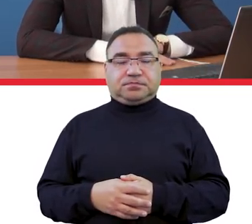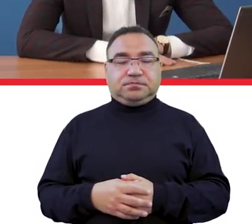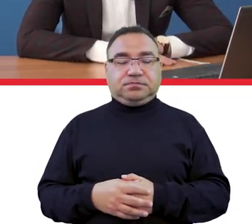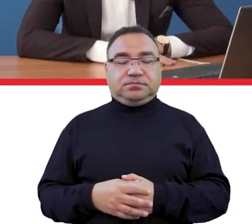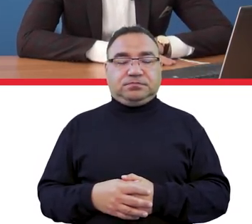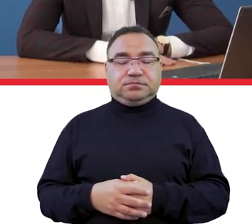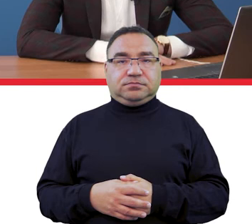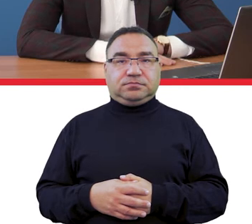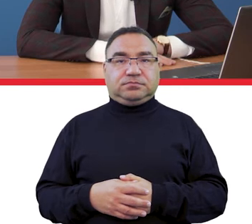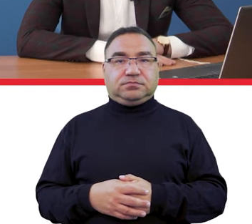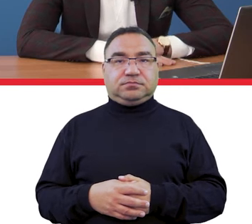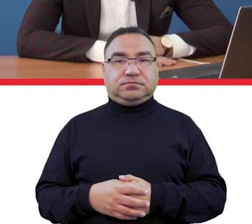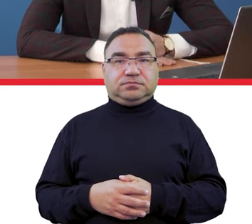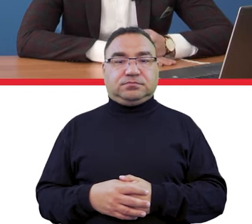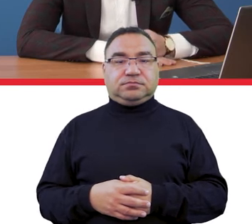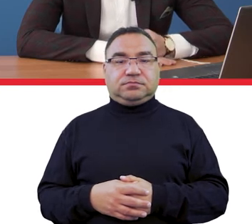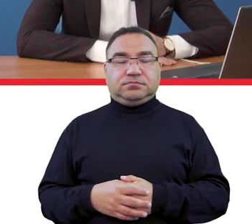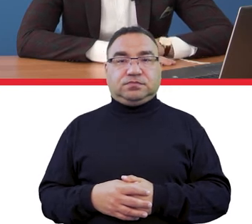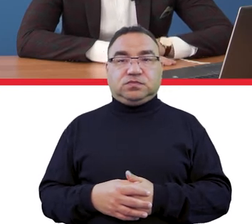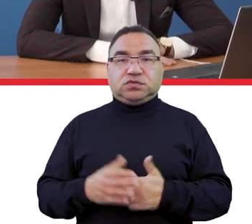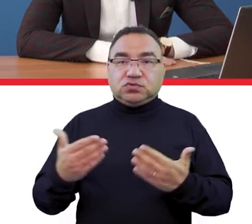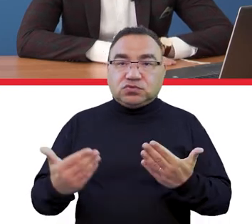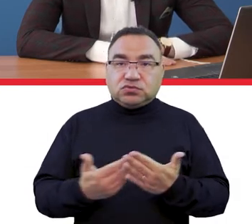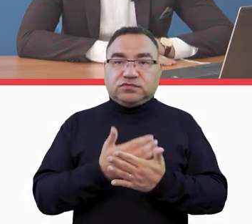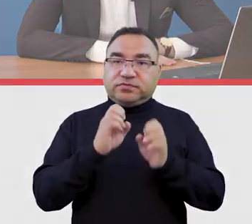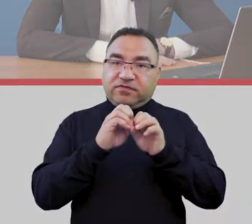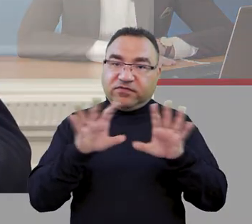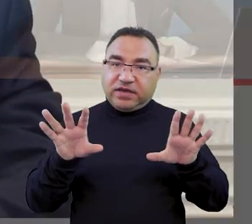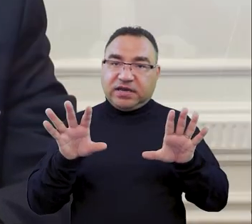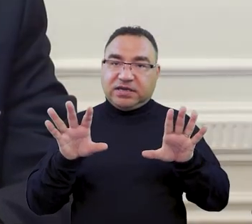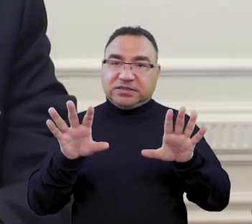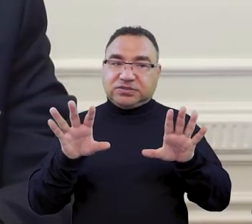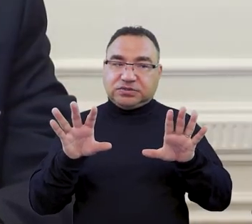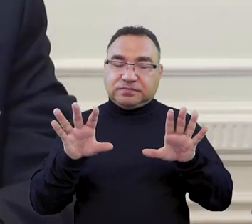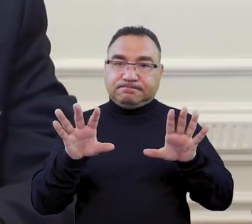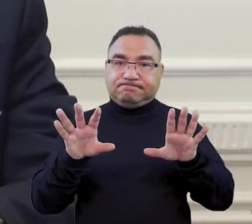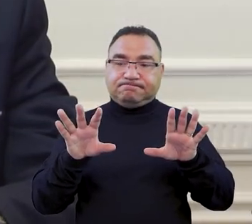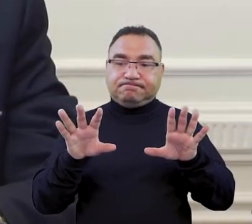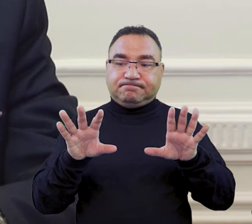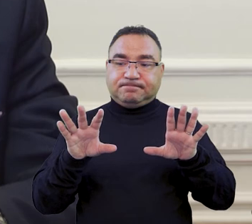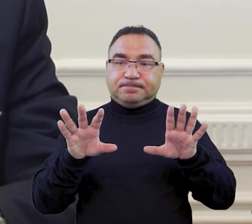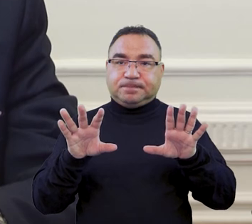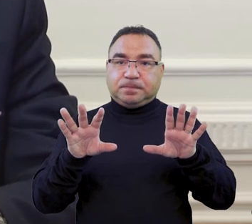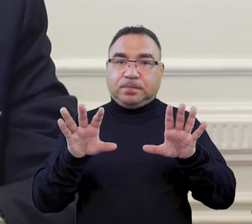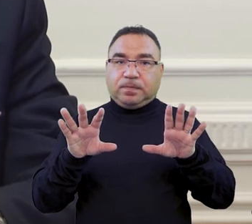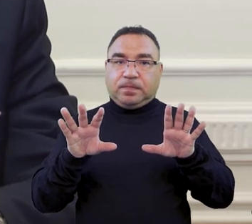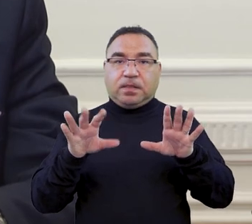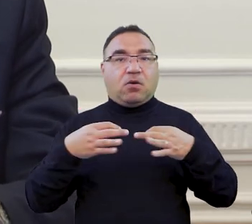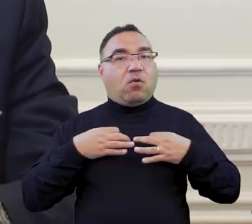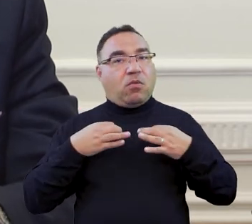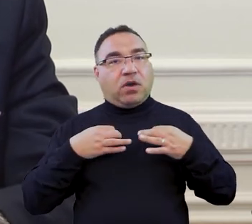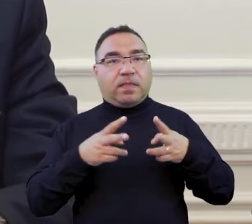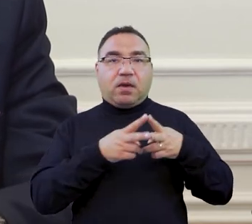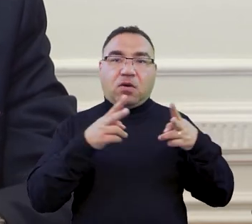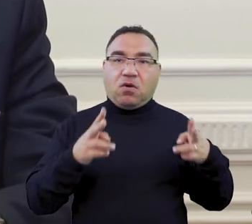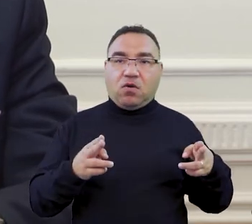Oczywiście znowu jest konieczne podkreślenie, że niezależnie od okresu, ale